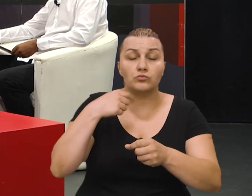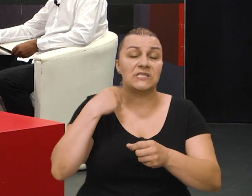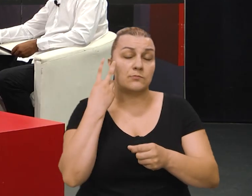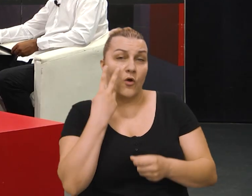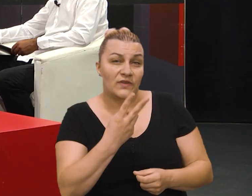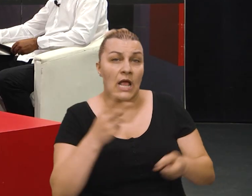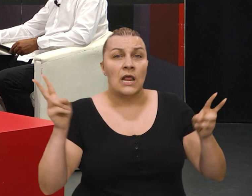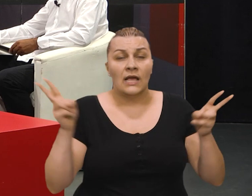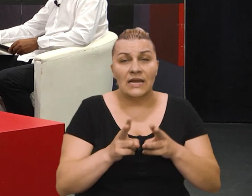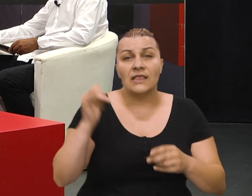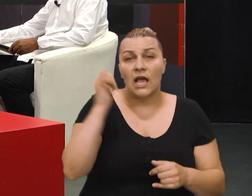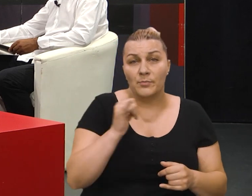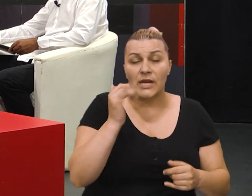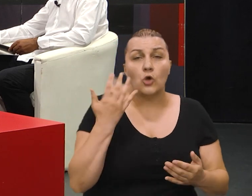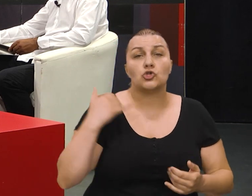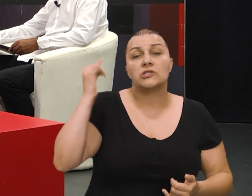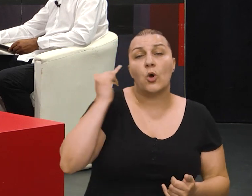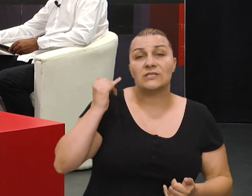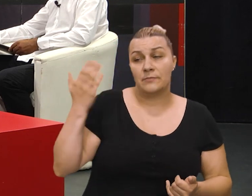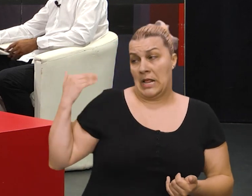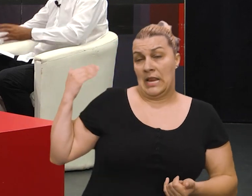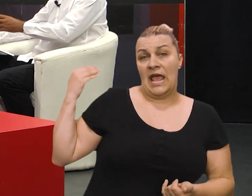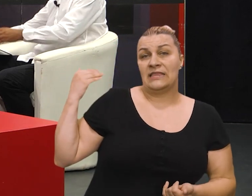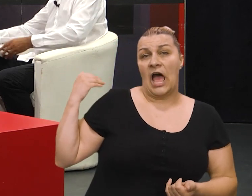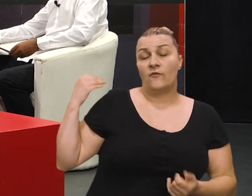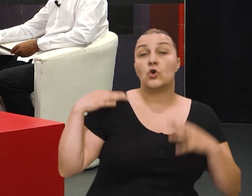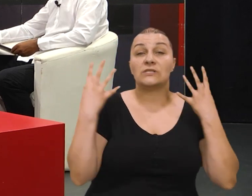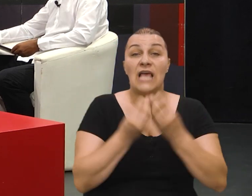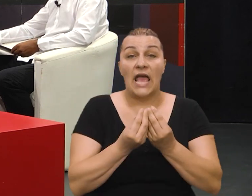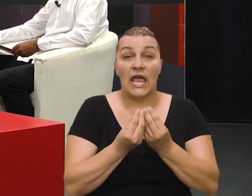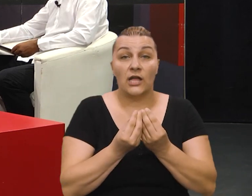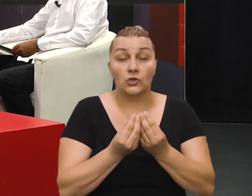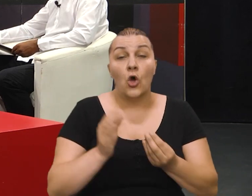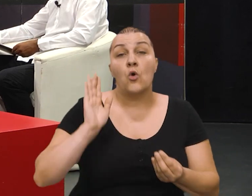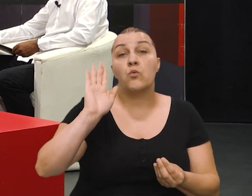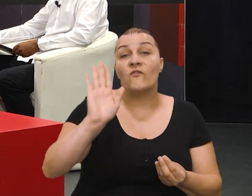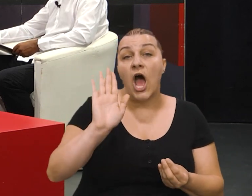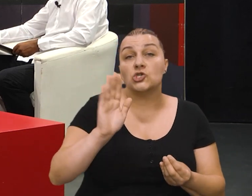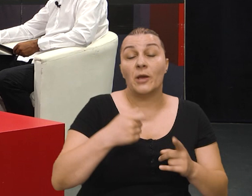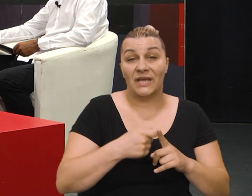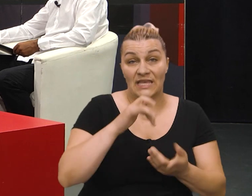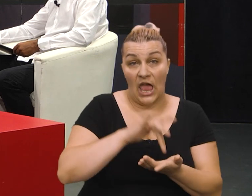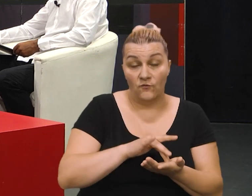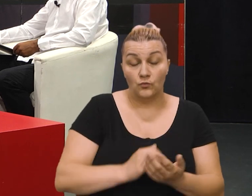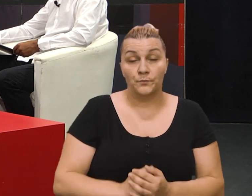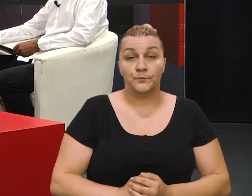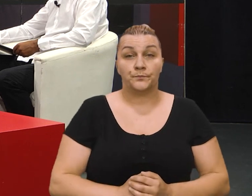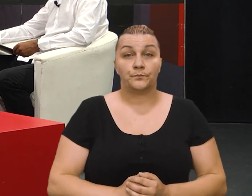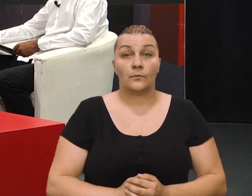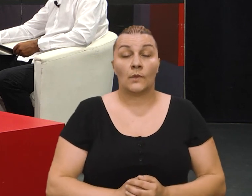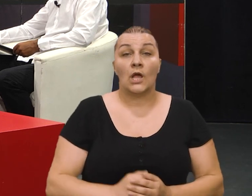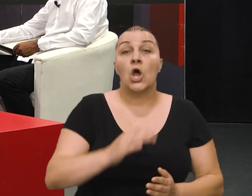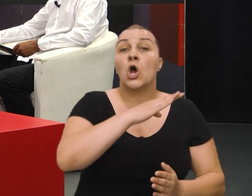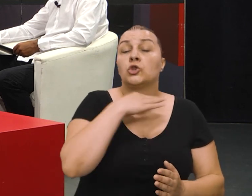Milane, vidjeli kratak prilog što smo ga snimili nedavno zajedno u vašem Kijevu,